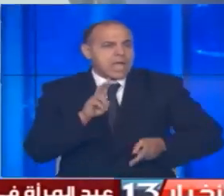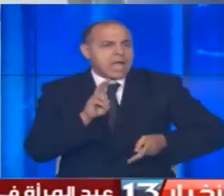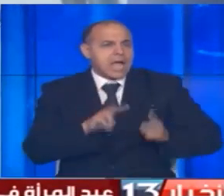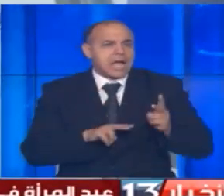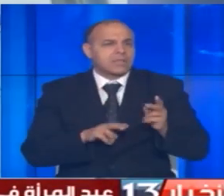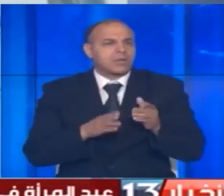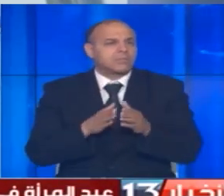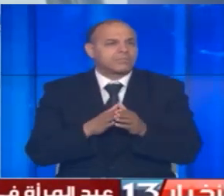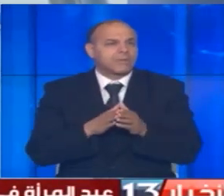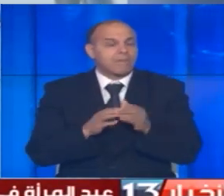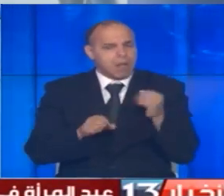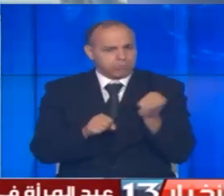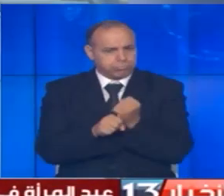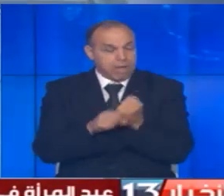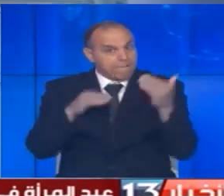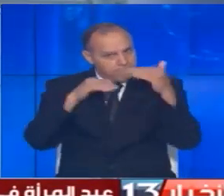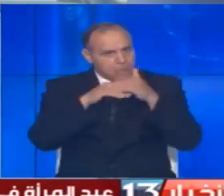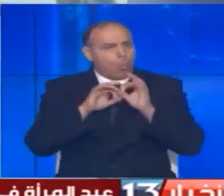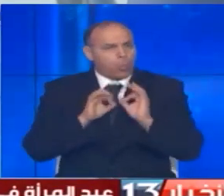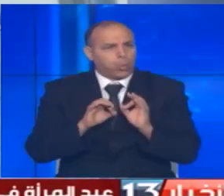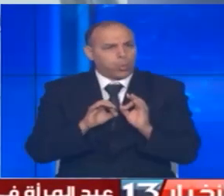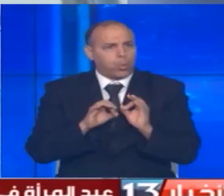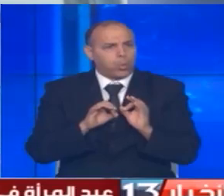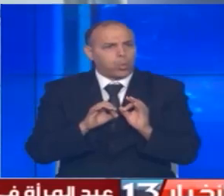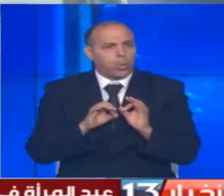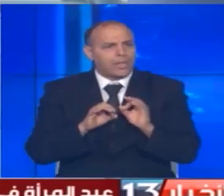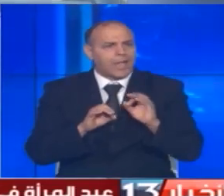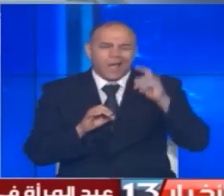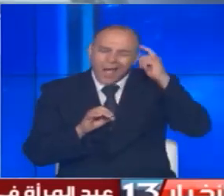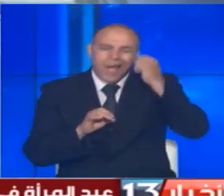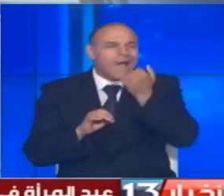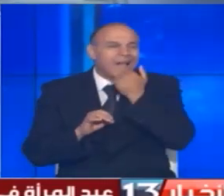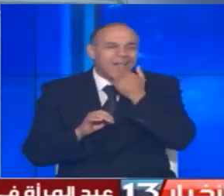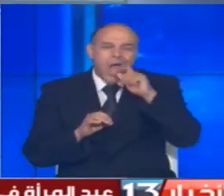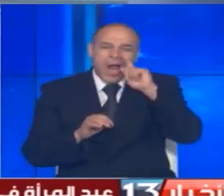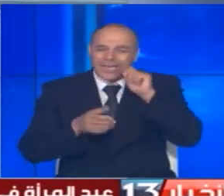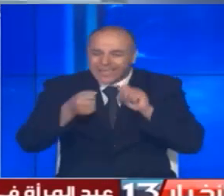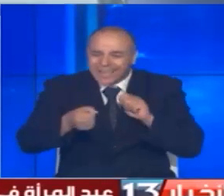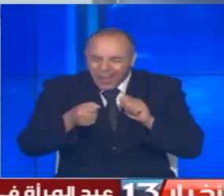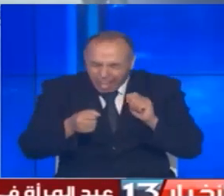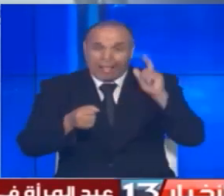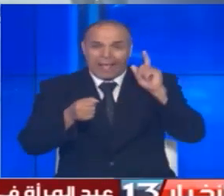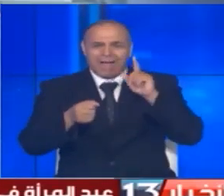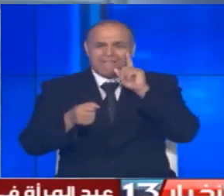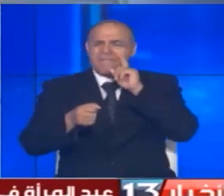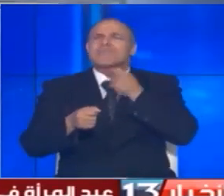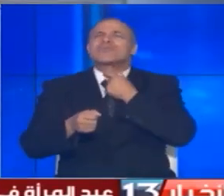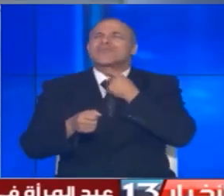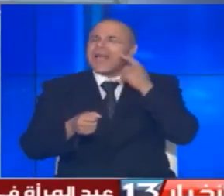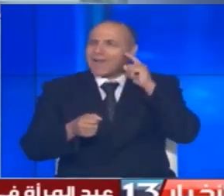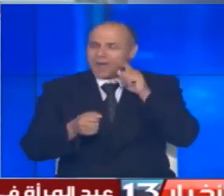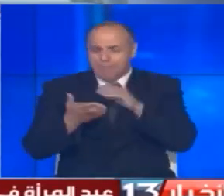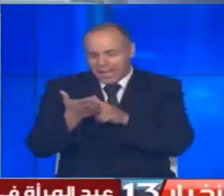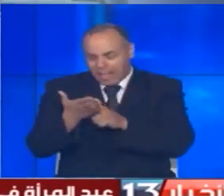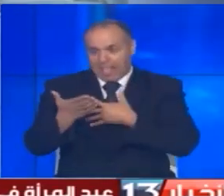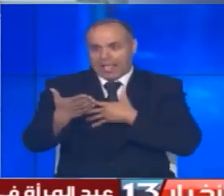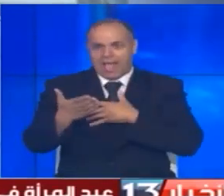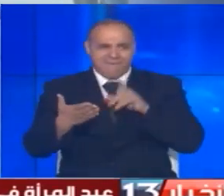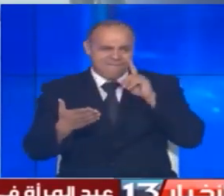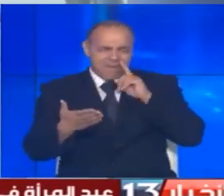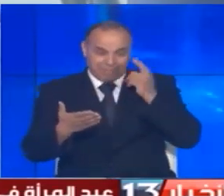الخدمة في الليل دي ما يغلطوا به سخيبوني راجل ما يسأل معلية على السيسراجل كان ما يسمعوا الصوت ولا نطلب بطاق تعريف